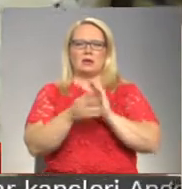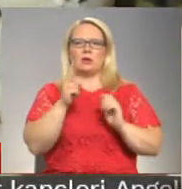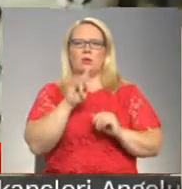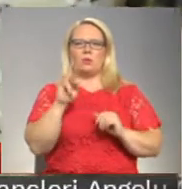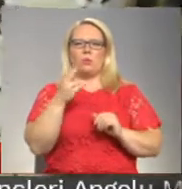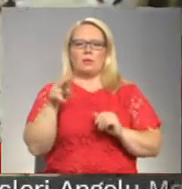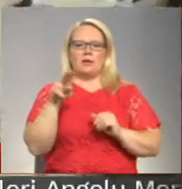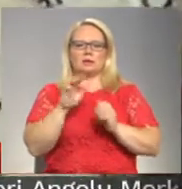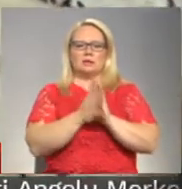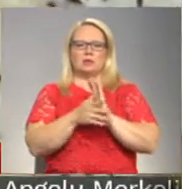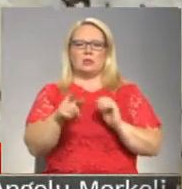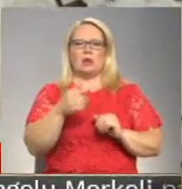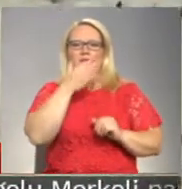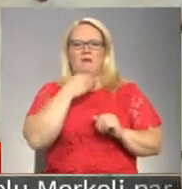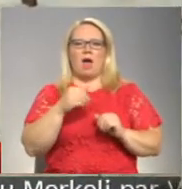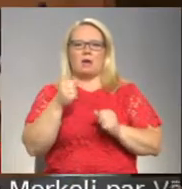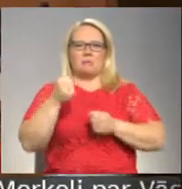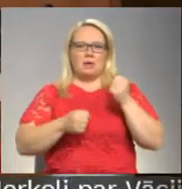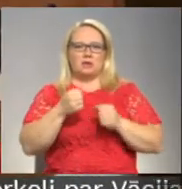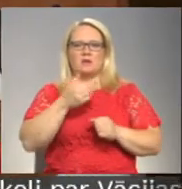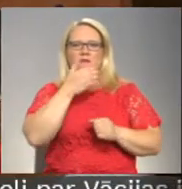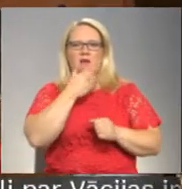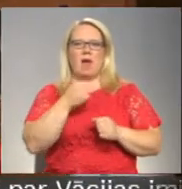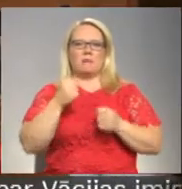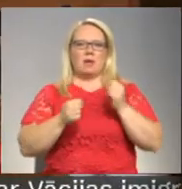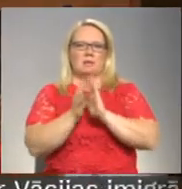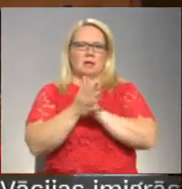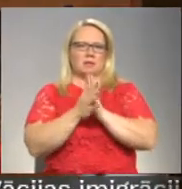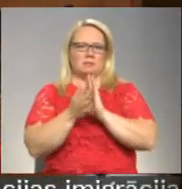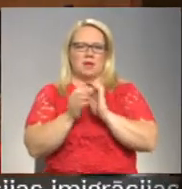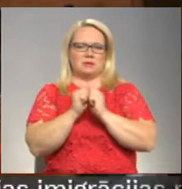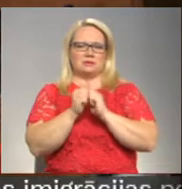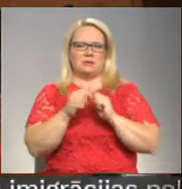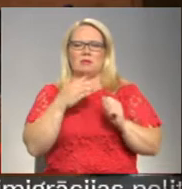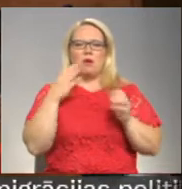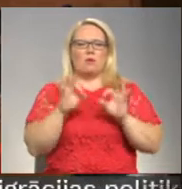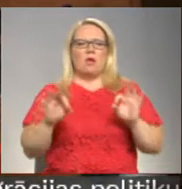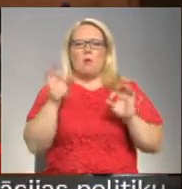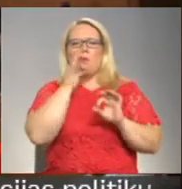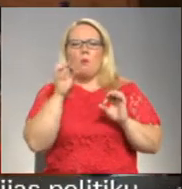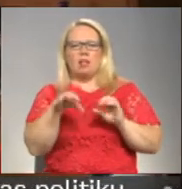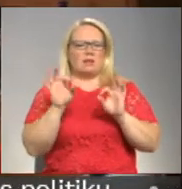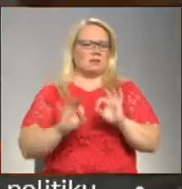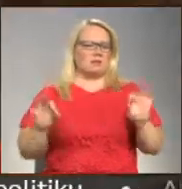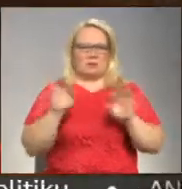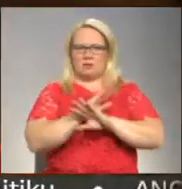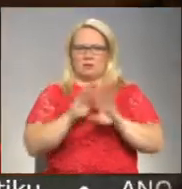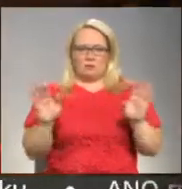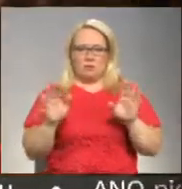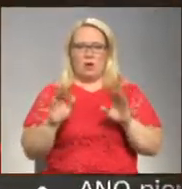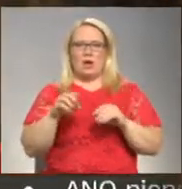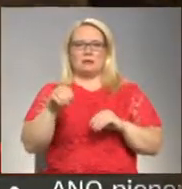Tur ir vājpienas un vājpiena diezpienas, un viss un ķimenes. Un nav nekāds ols, nekāds Nekas, neko neliek ruca, neko neliek šādi klāči.